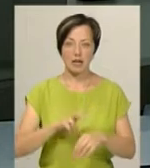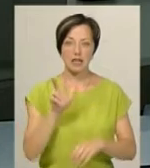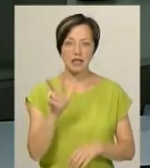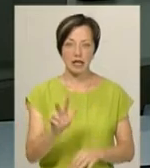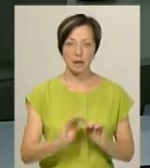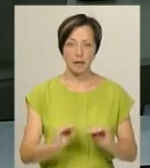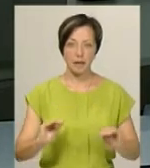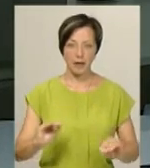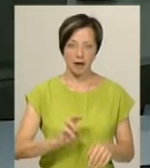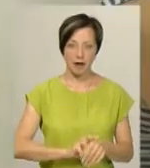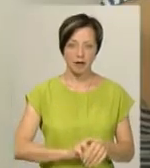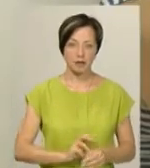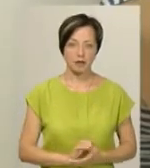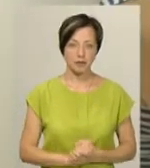педіатри.